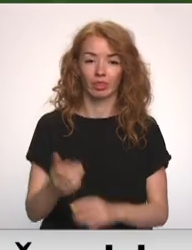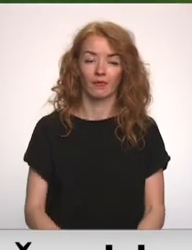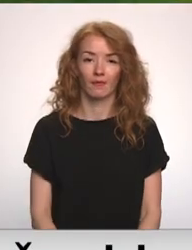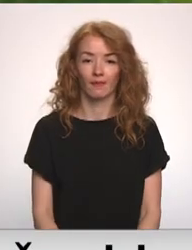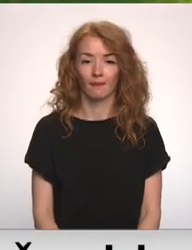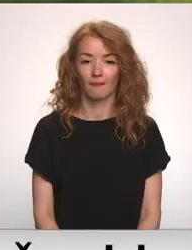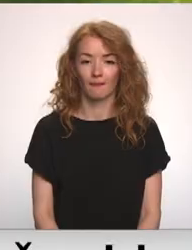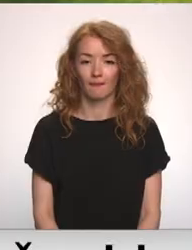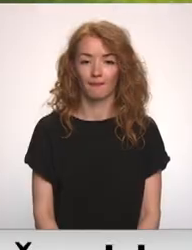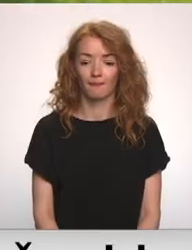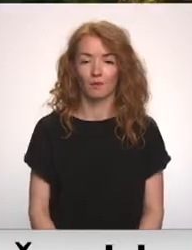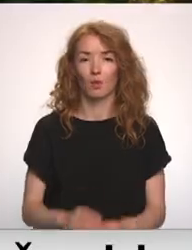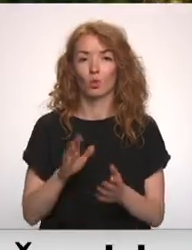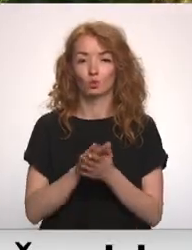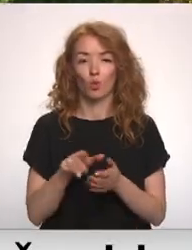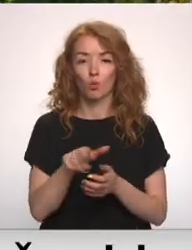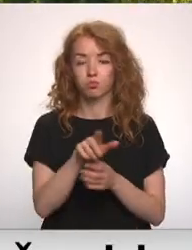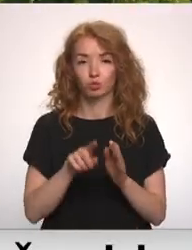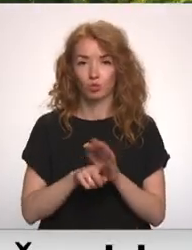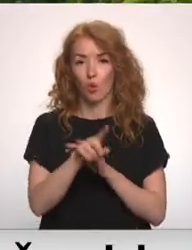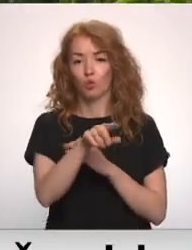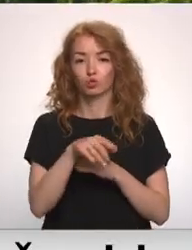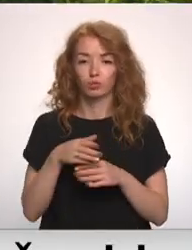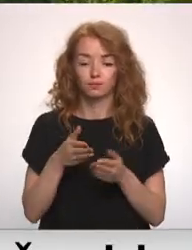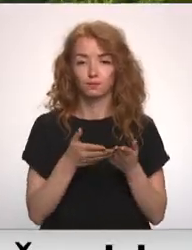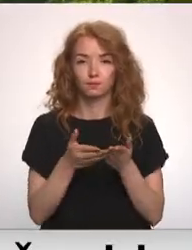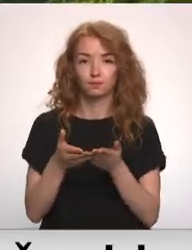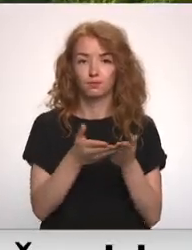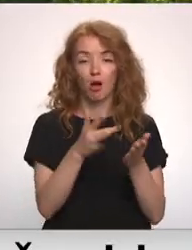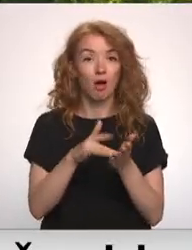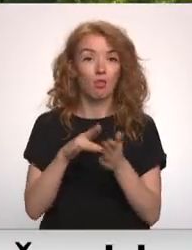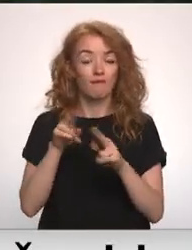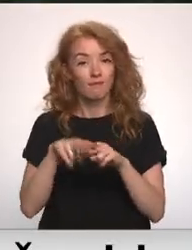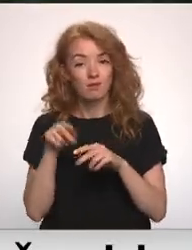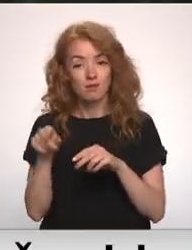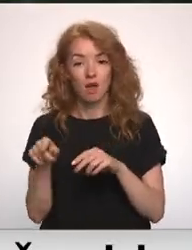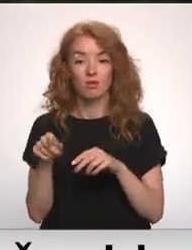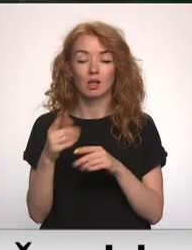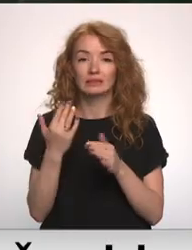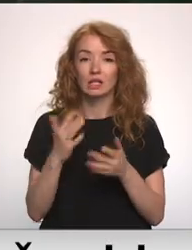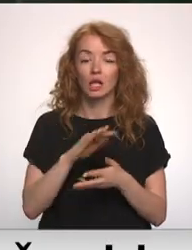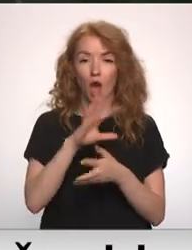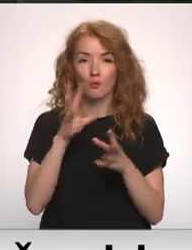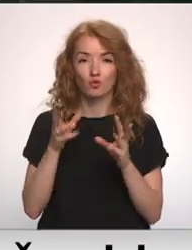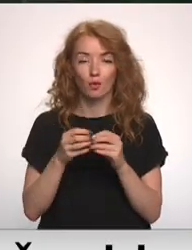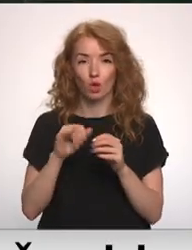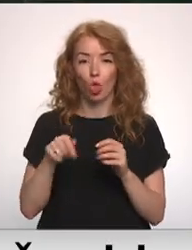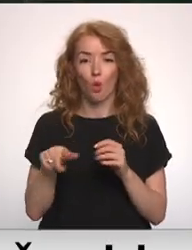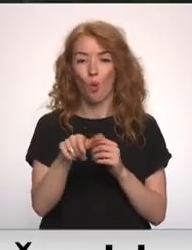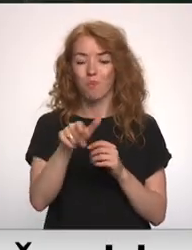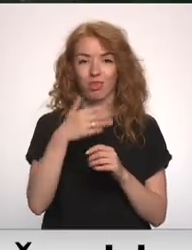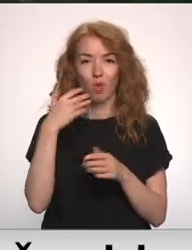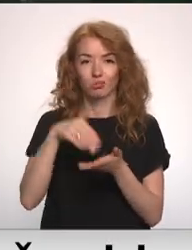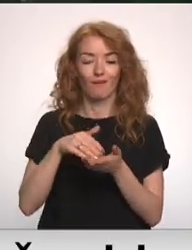Virzīsimies vien pa ūpi uz augšu. Varbūt vēl kādā kādā vieta un apjomu, cik tas varētu būt. Ja ūpe jau nestāv uz